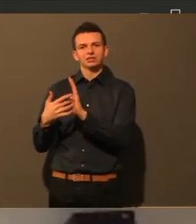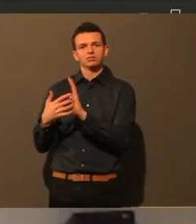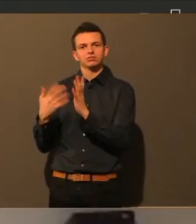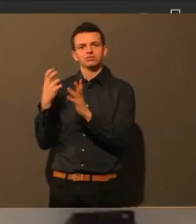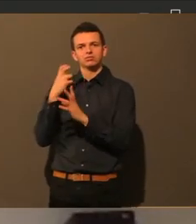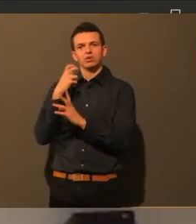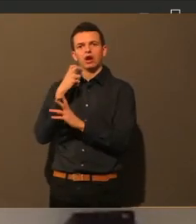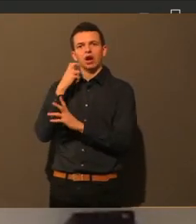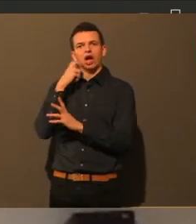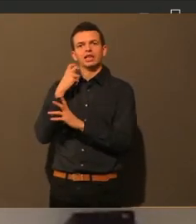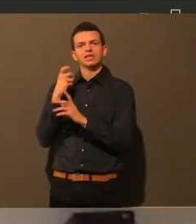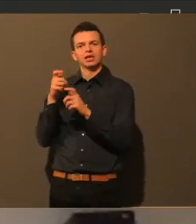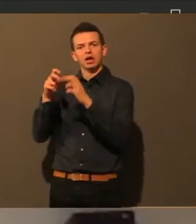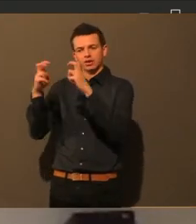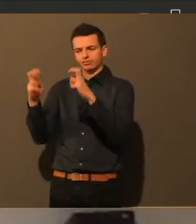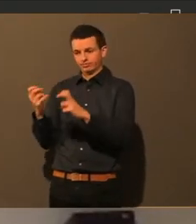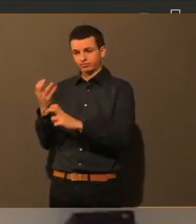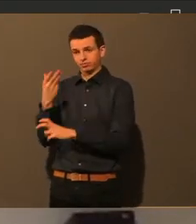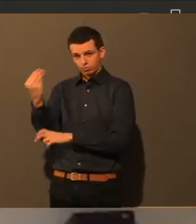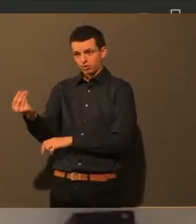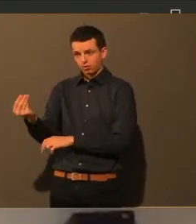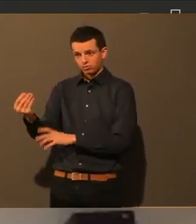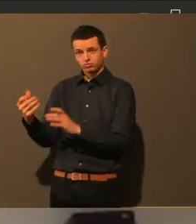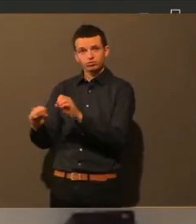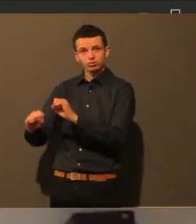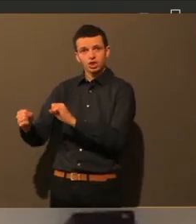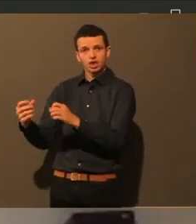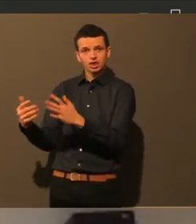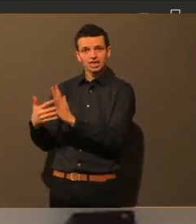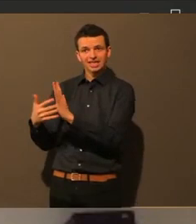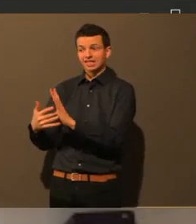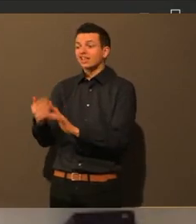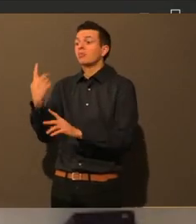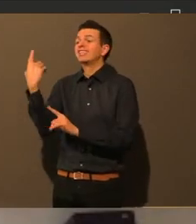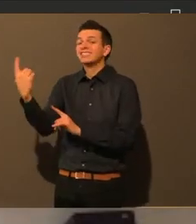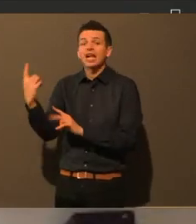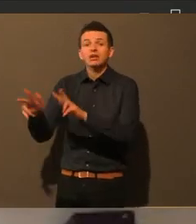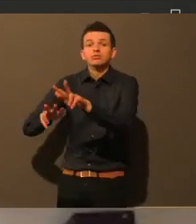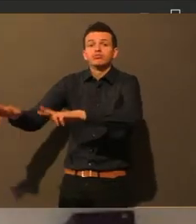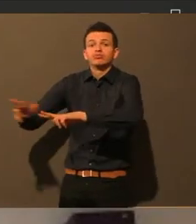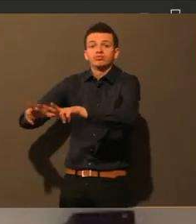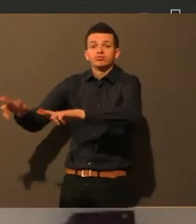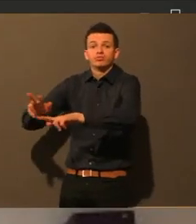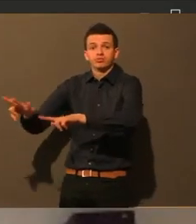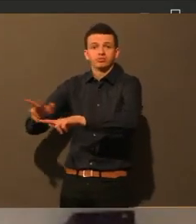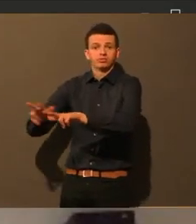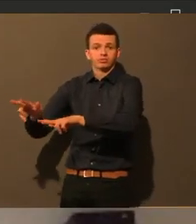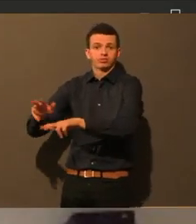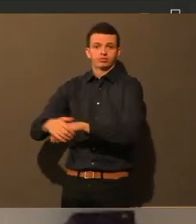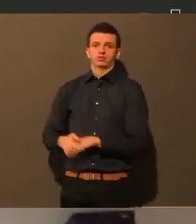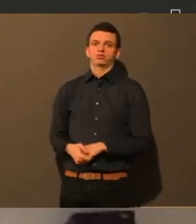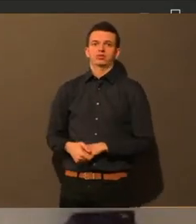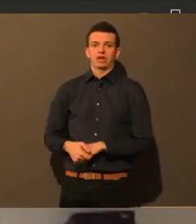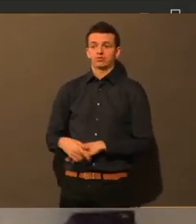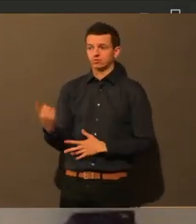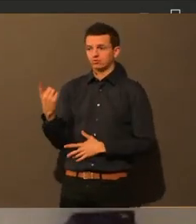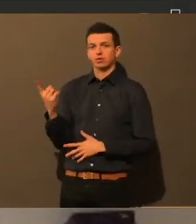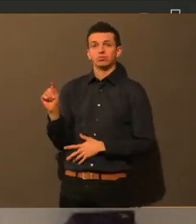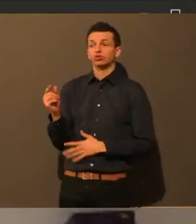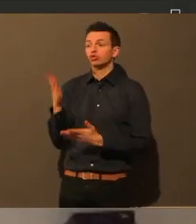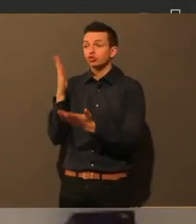relativ wenig Pflegepersonal ist, dann halte ich das eher für einen Hohn und nicht für eine passende